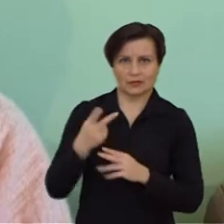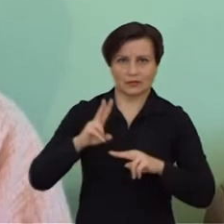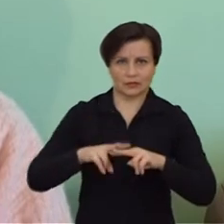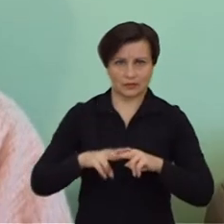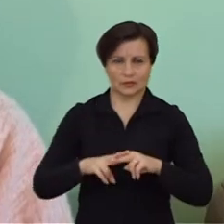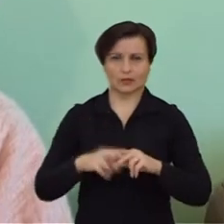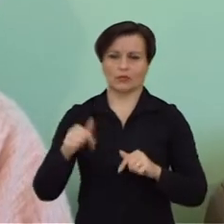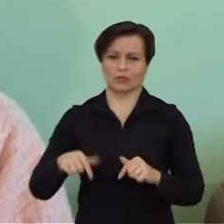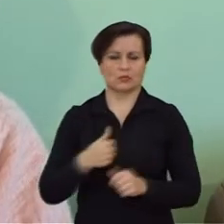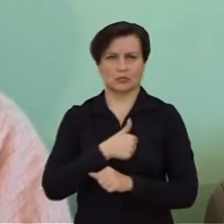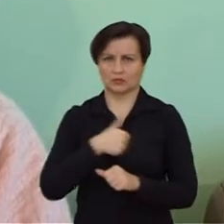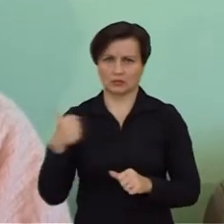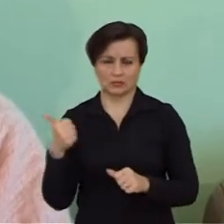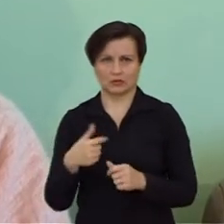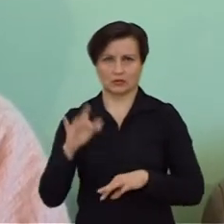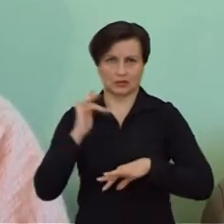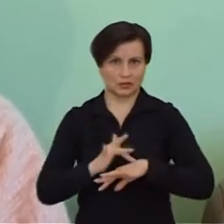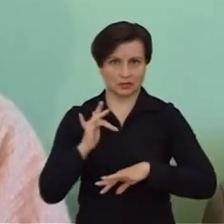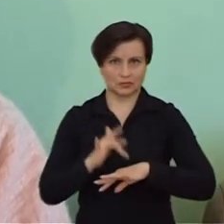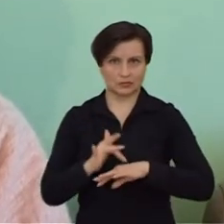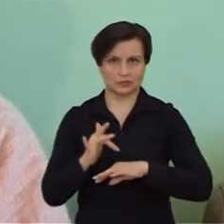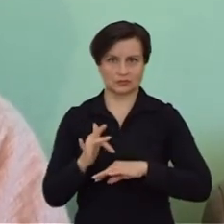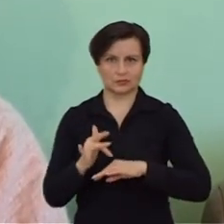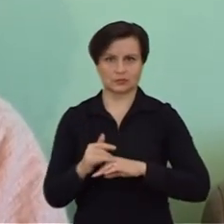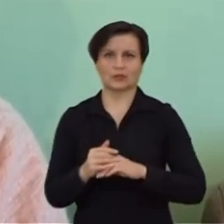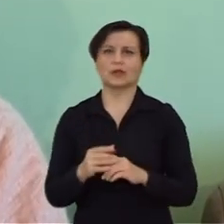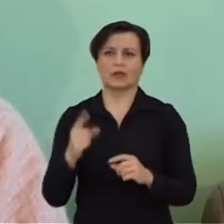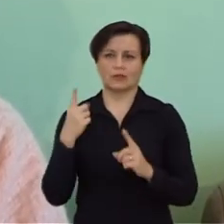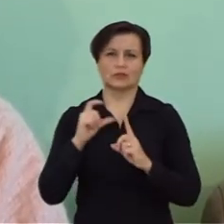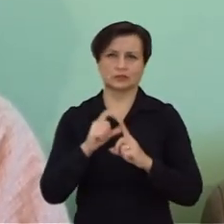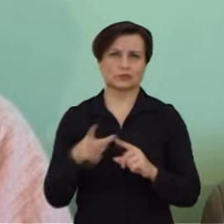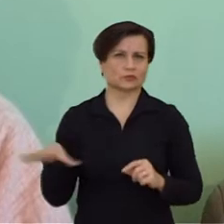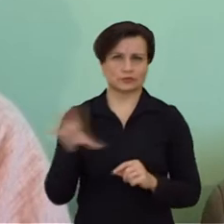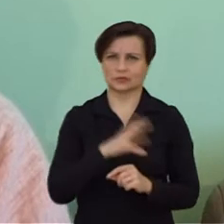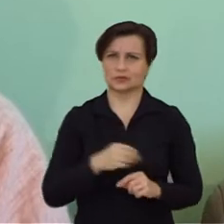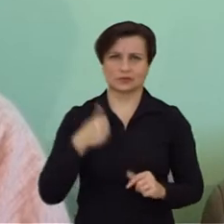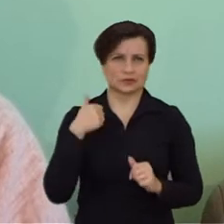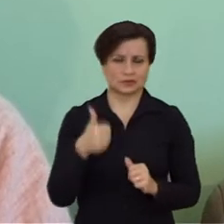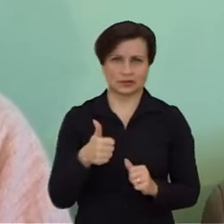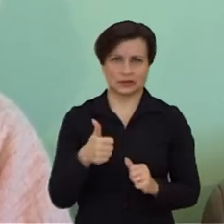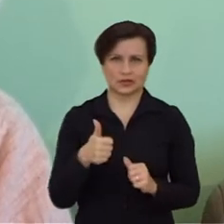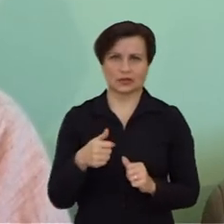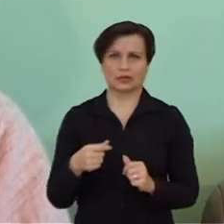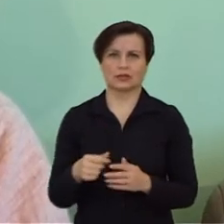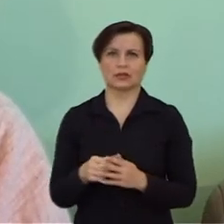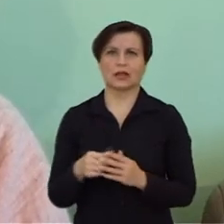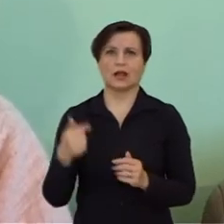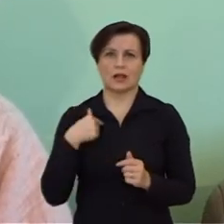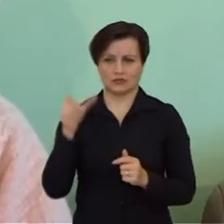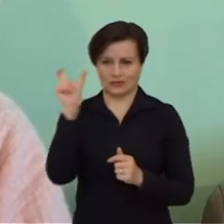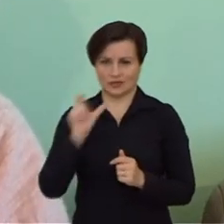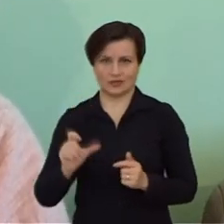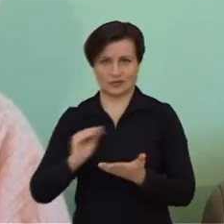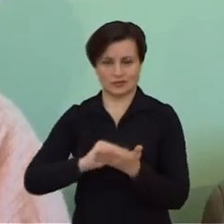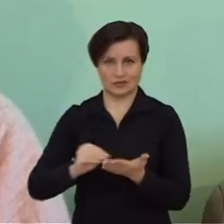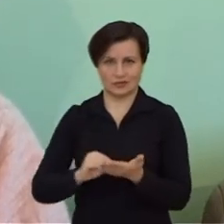labai gerai jaučiuosi. Nu, vienu žodžiu, viskas gerai, eilėrašės ašau. 12